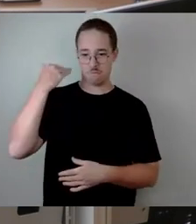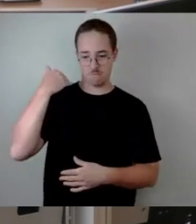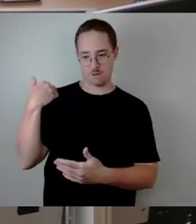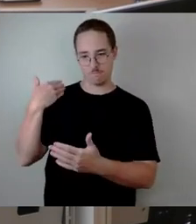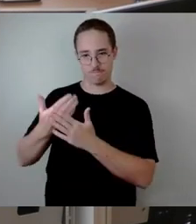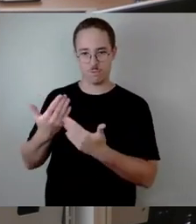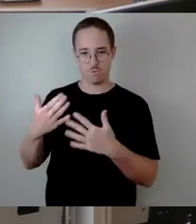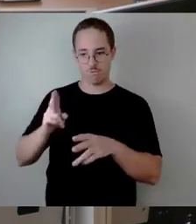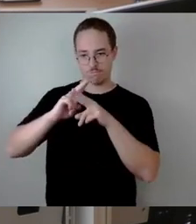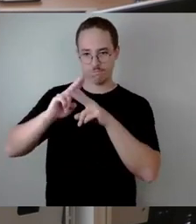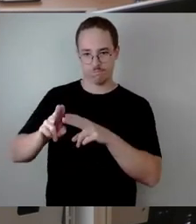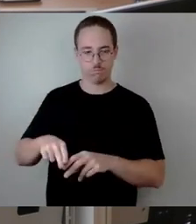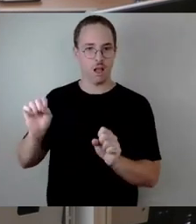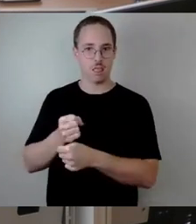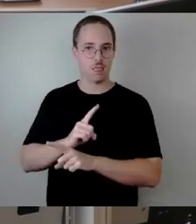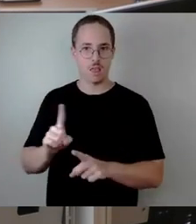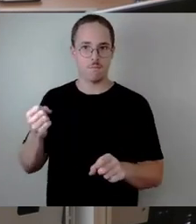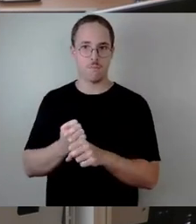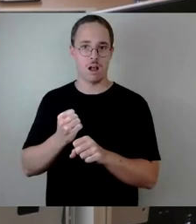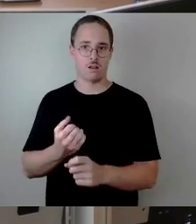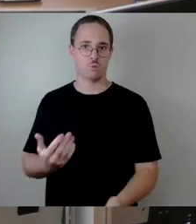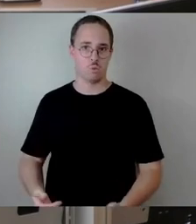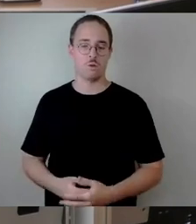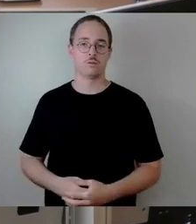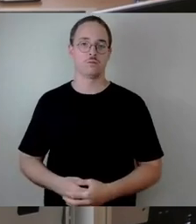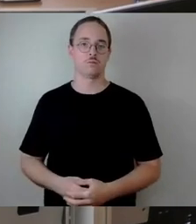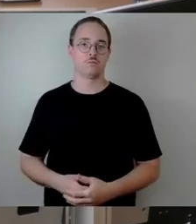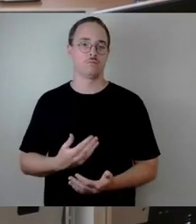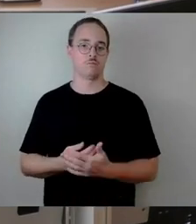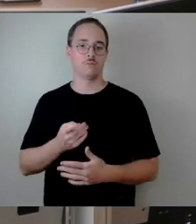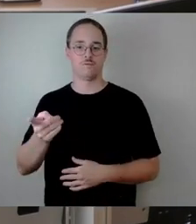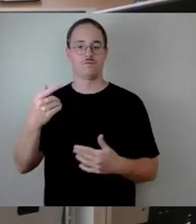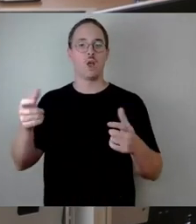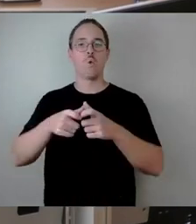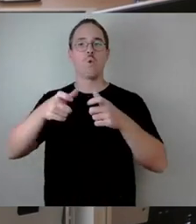Überbaus gewesen. Und das wären dann die Konsequenzen.